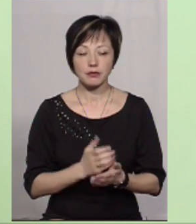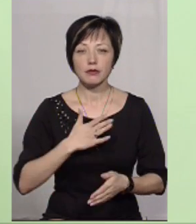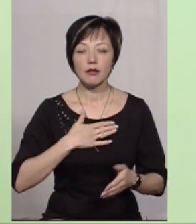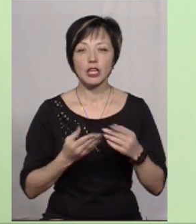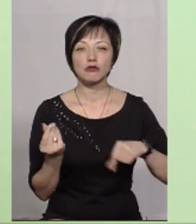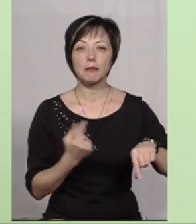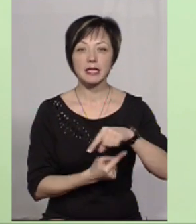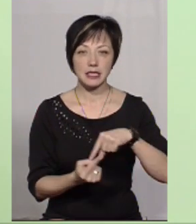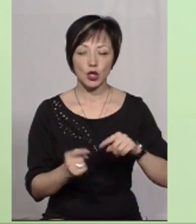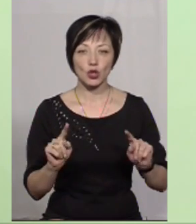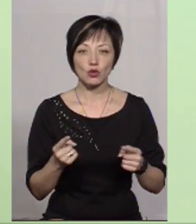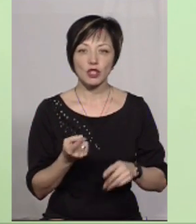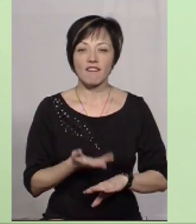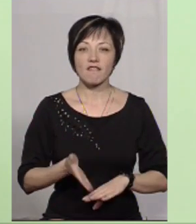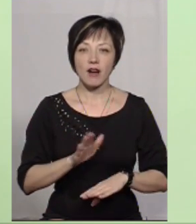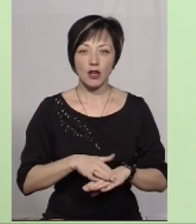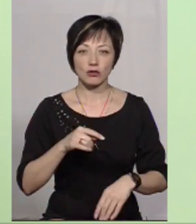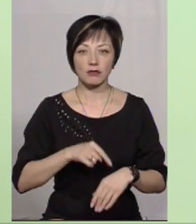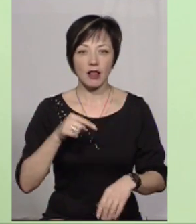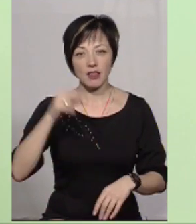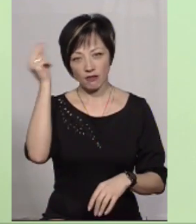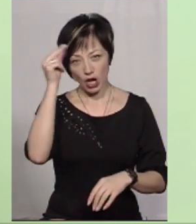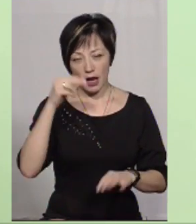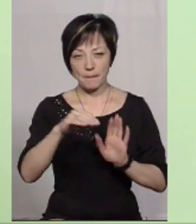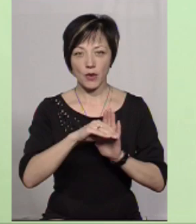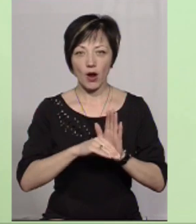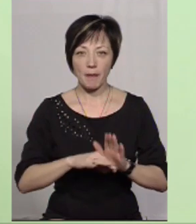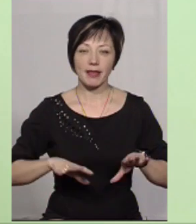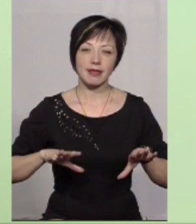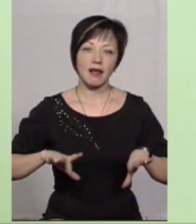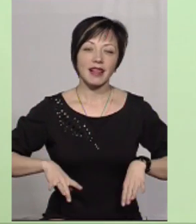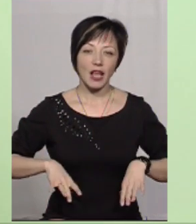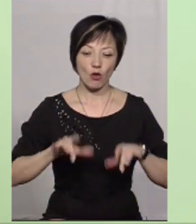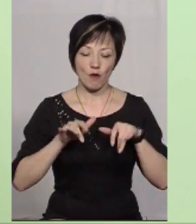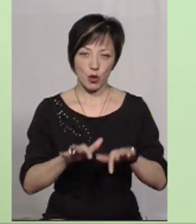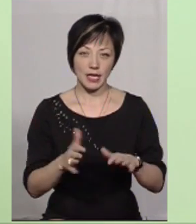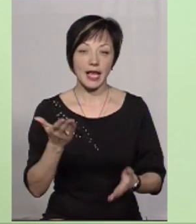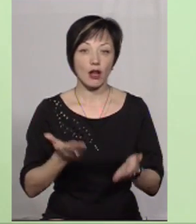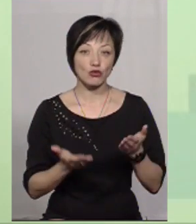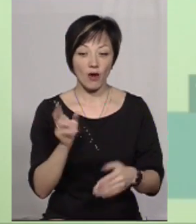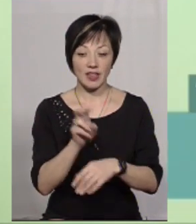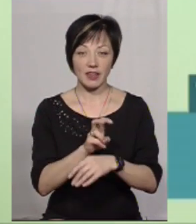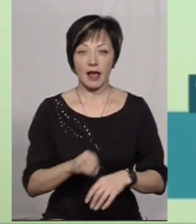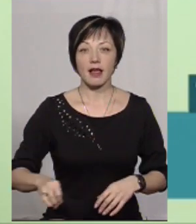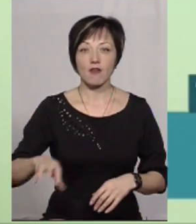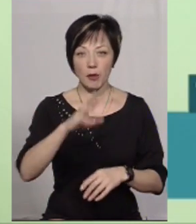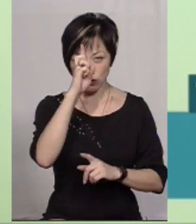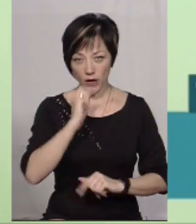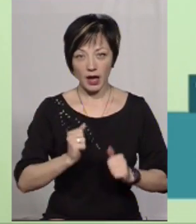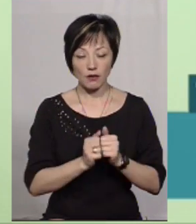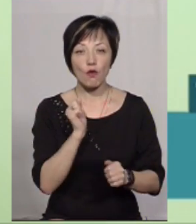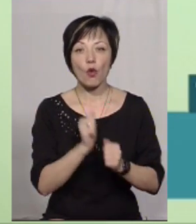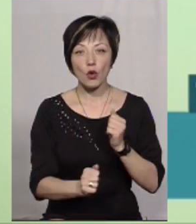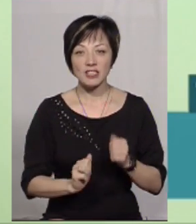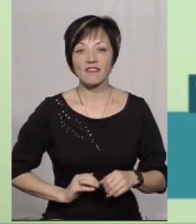бізнес дуже важко відгукується на навчальні програми, на тренінгові процеси. Якщо відвідати Європейську країну, то в